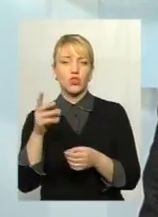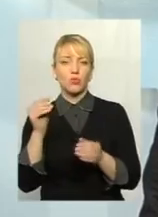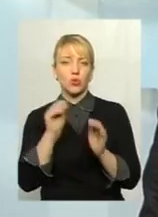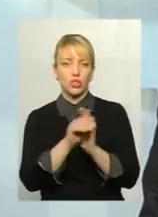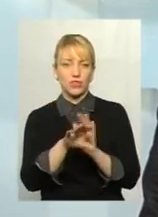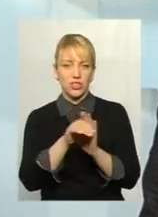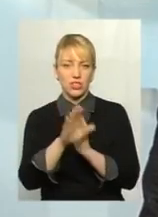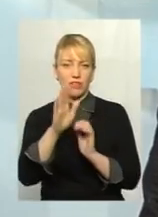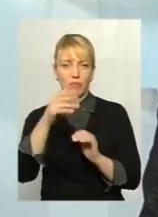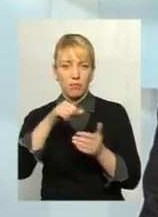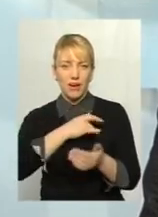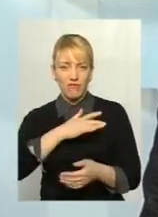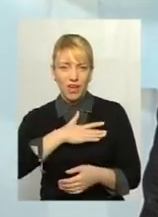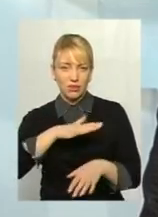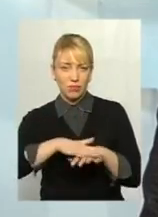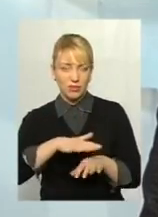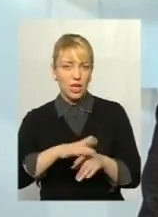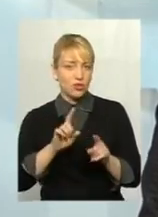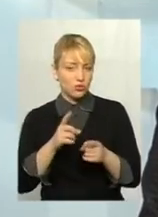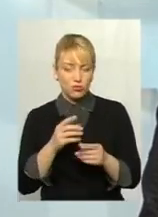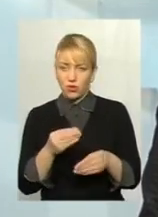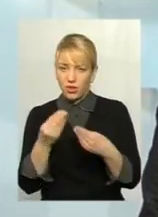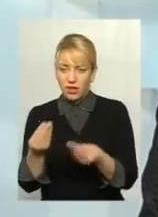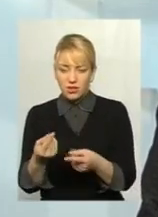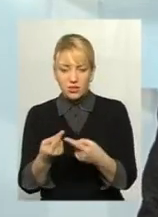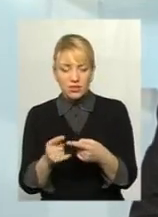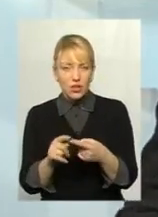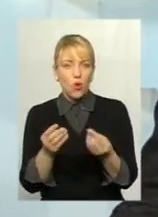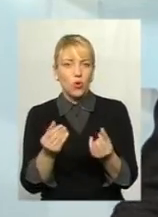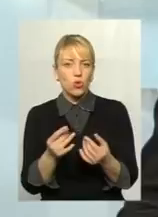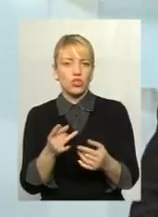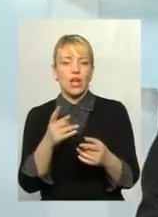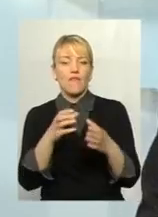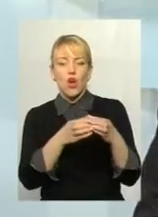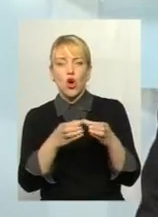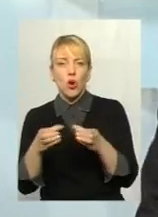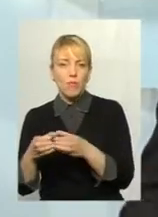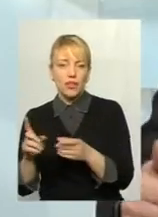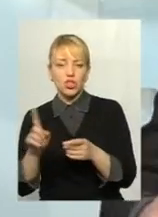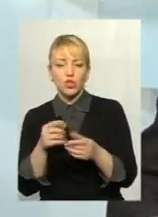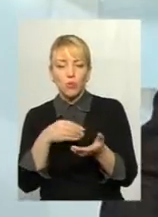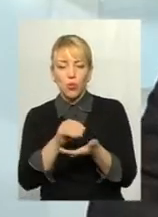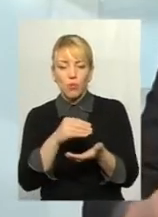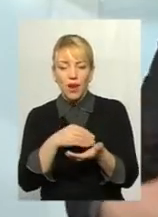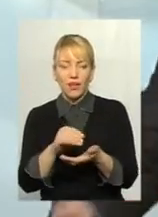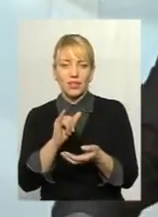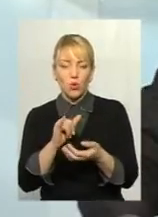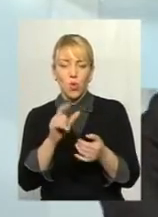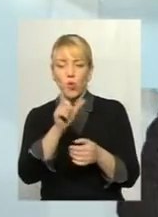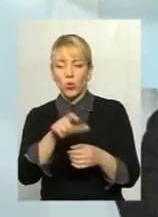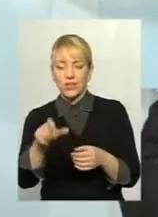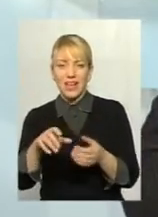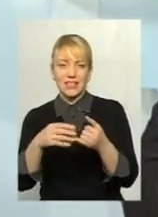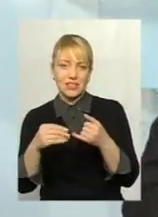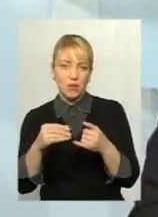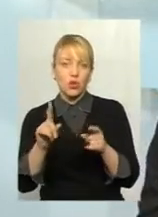дати 50 мільярдів на ці самі громади, щоб вони могли викупляти в людей, і земля переходила громадам, і потім йшла по ступинці. Та